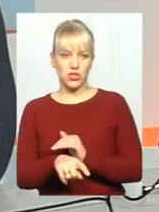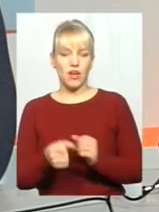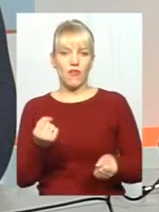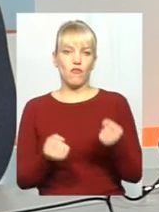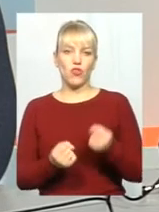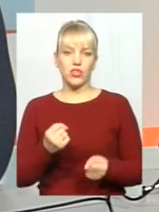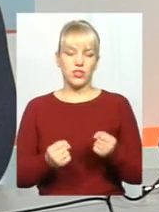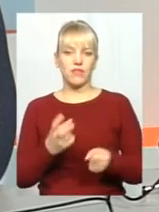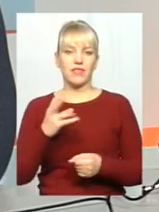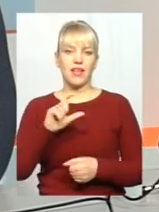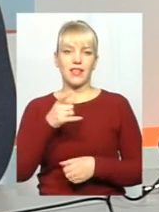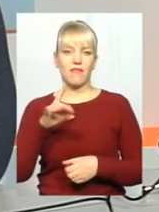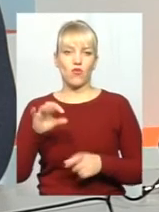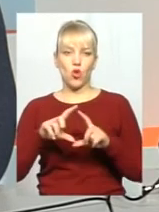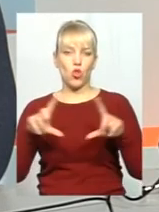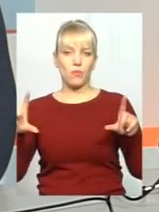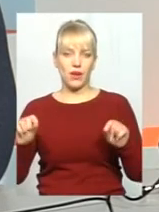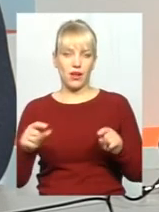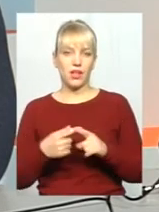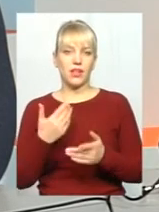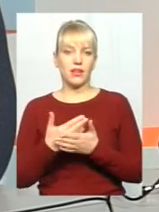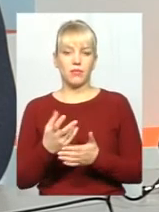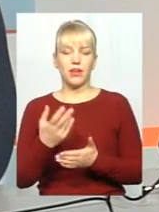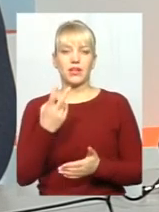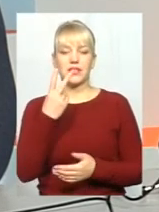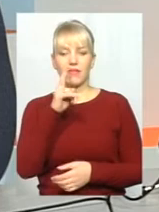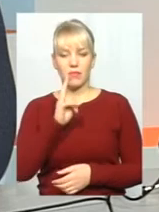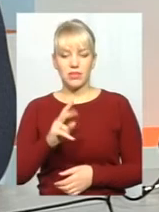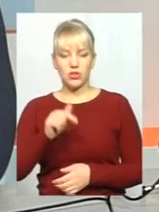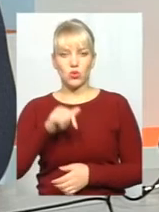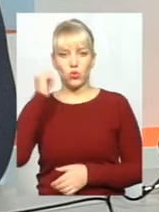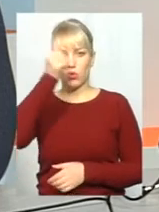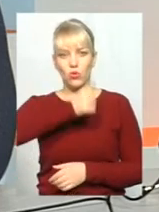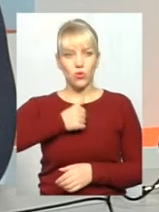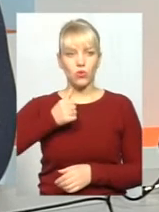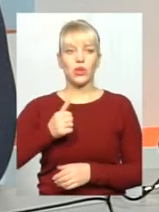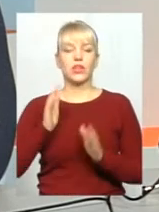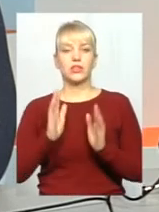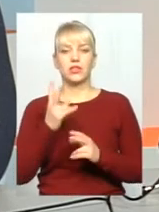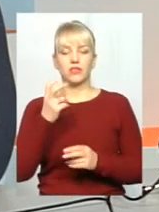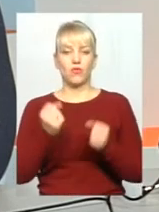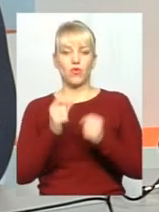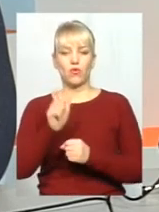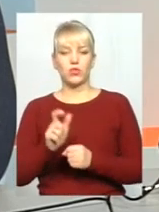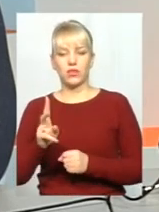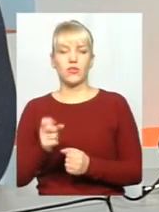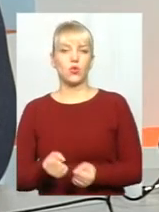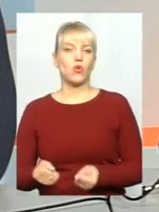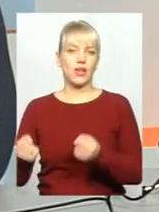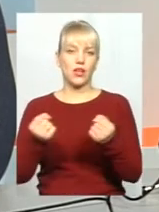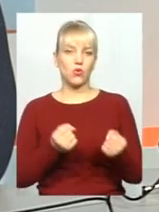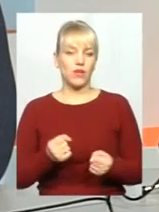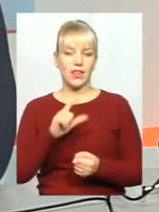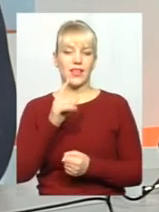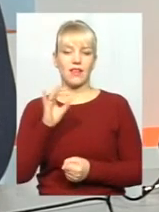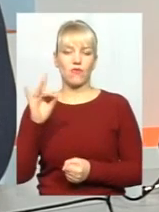євро-номерах. Так, до прикладу, за 2 місяці поточного року майже, тільки двоє водіїв, які керували автомобілем на євро-номерах,